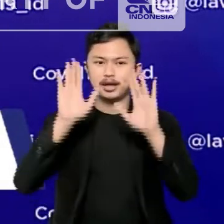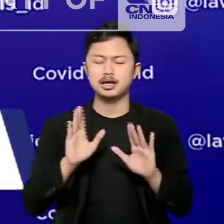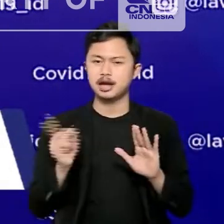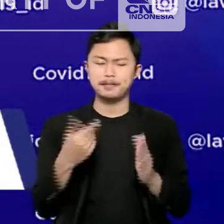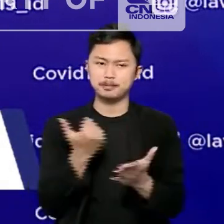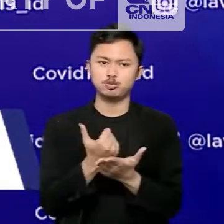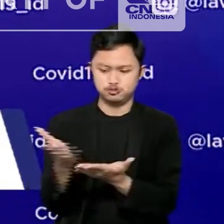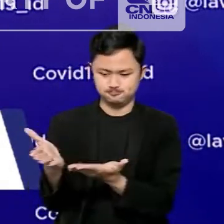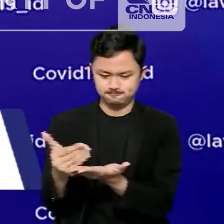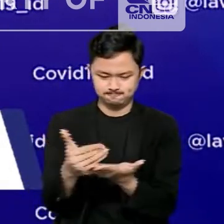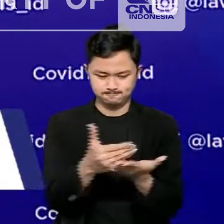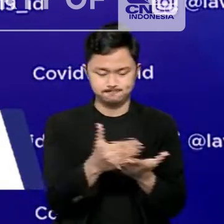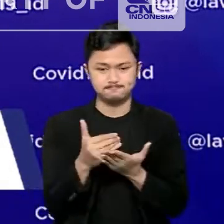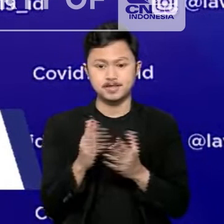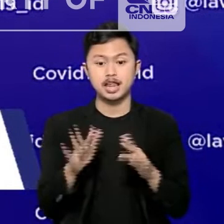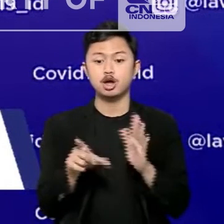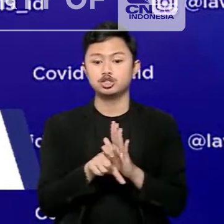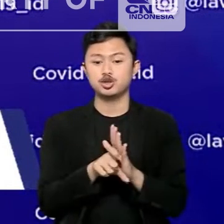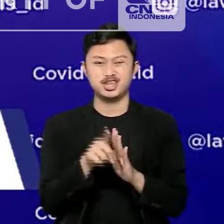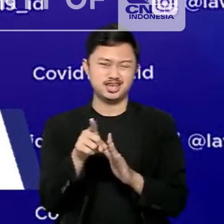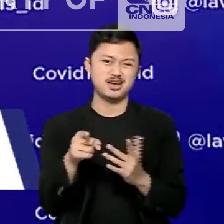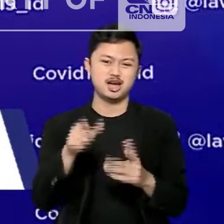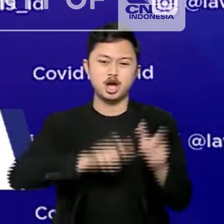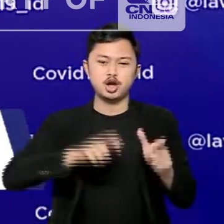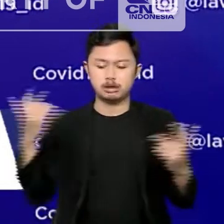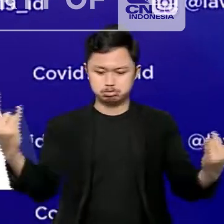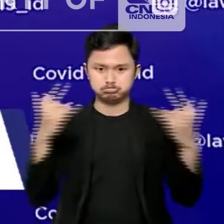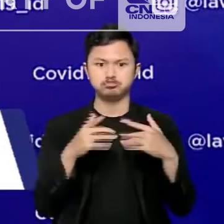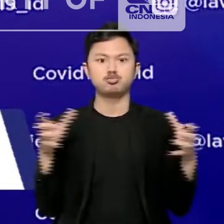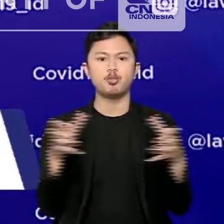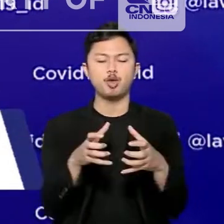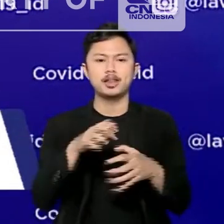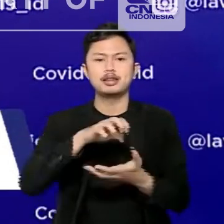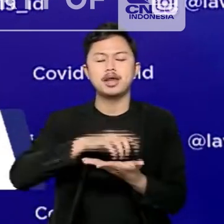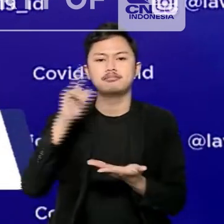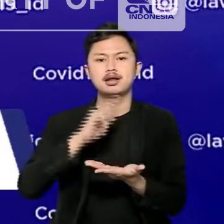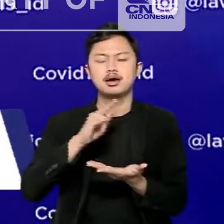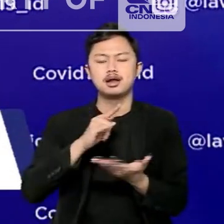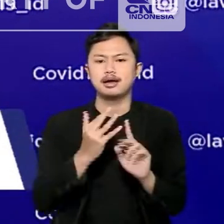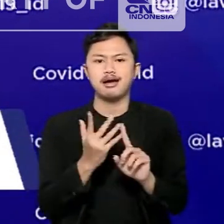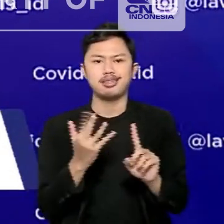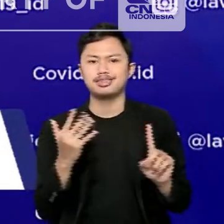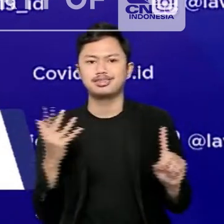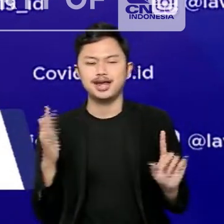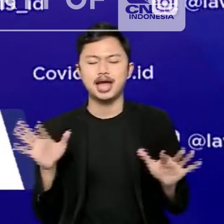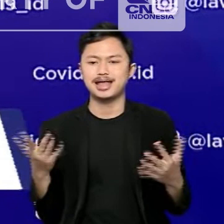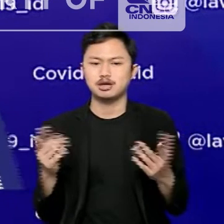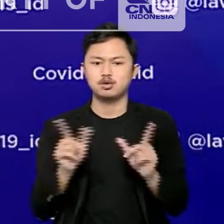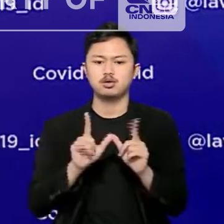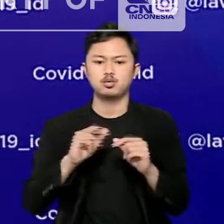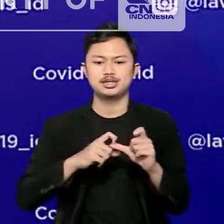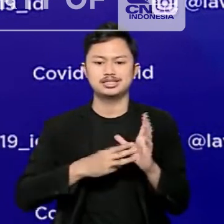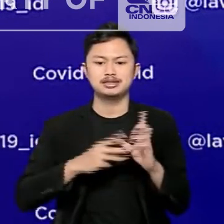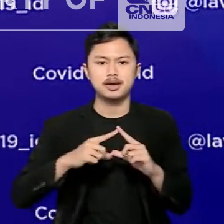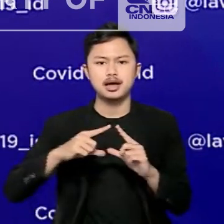Terkait laporan mengenai penumpukan penumpang yang menyebabkan kerumunan di bandara, maupun Wisma Atlet, sudah